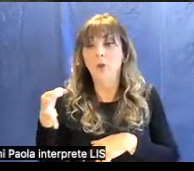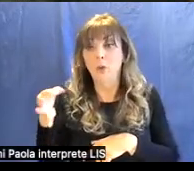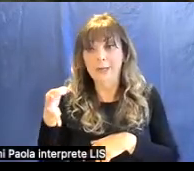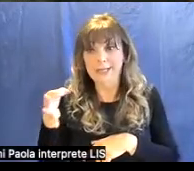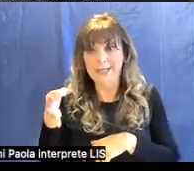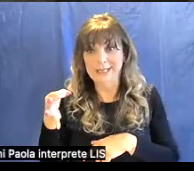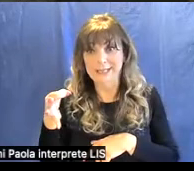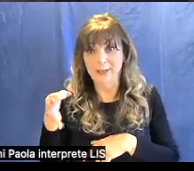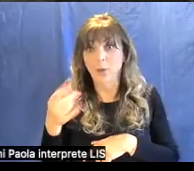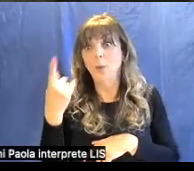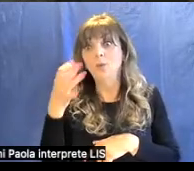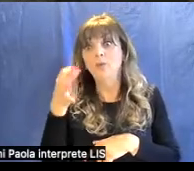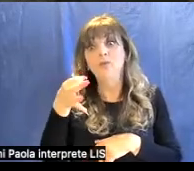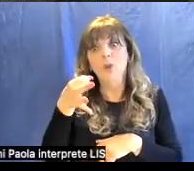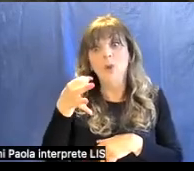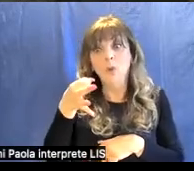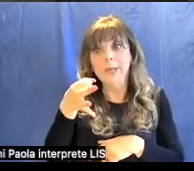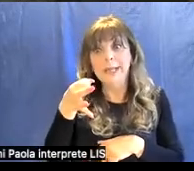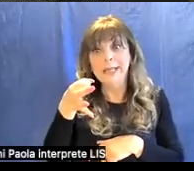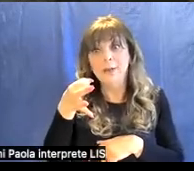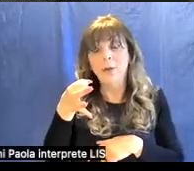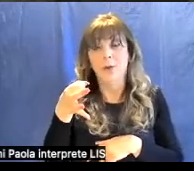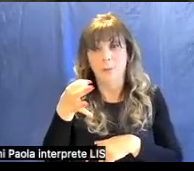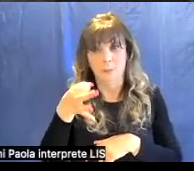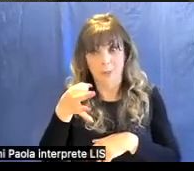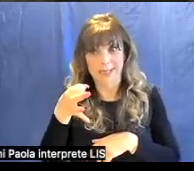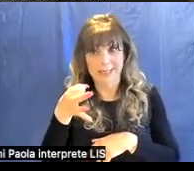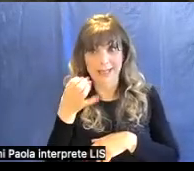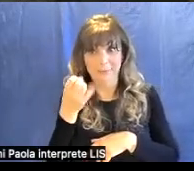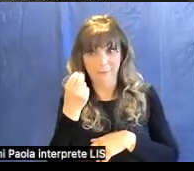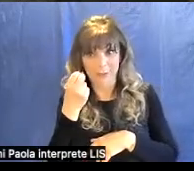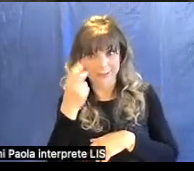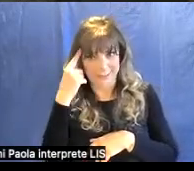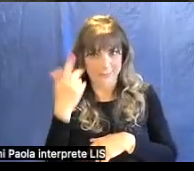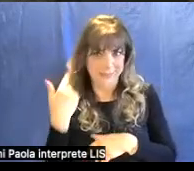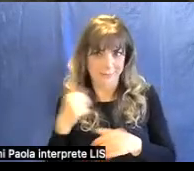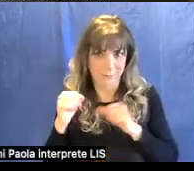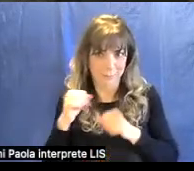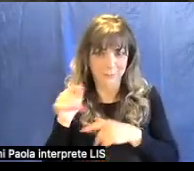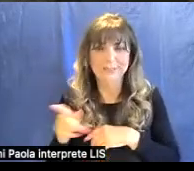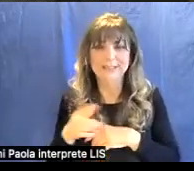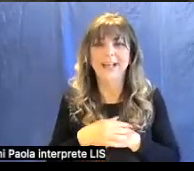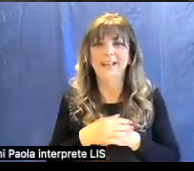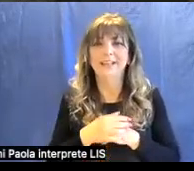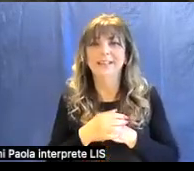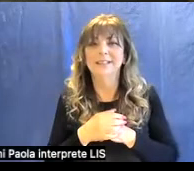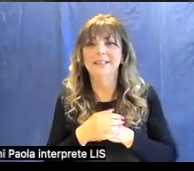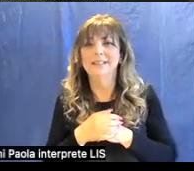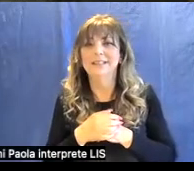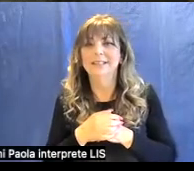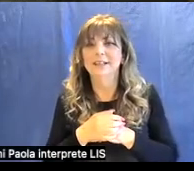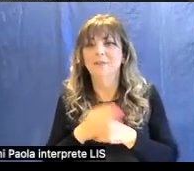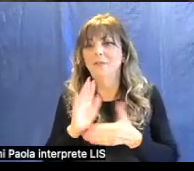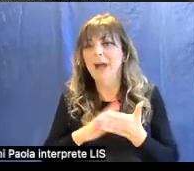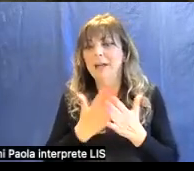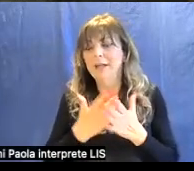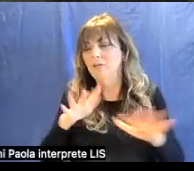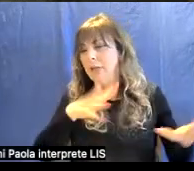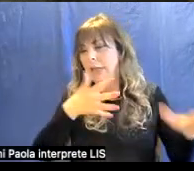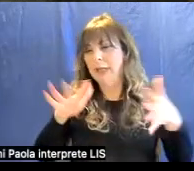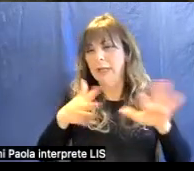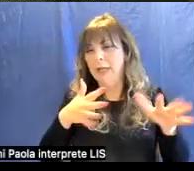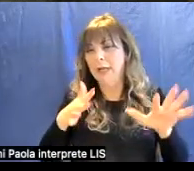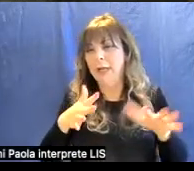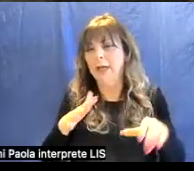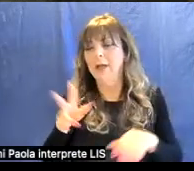darvi un'idea un fiorino la moneta fiorentina come sapete tutti quanti moneta d'oro e valeva circa un